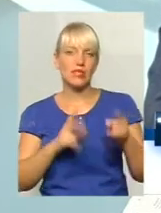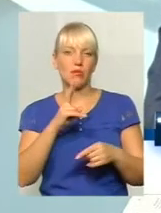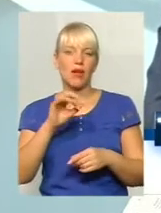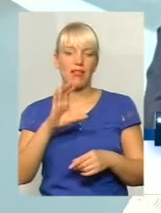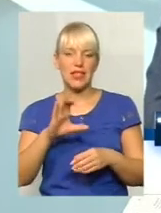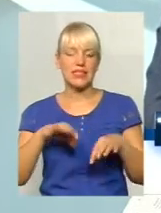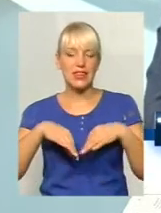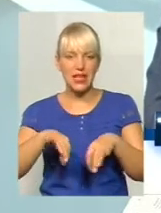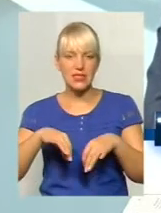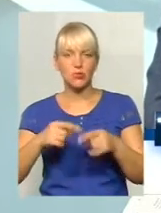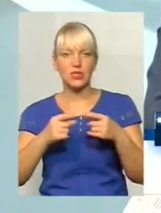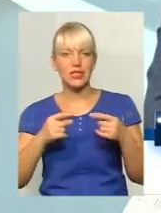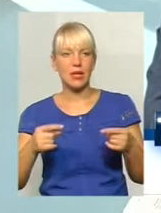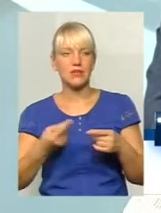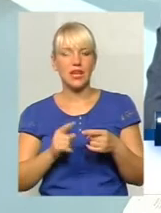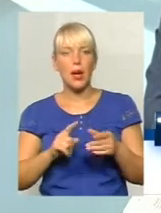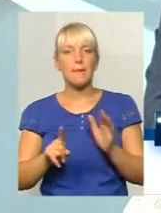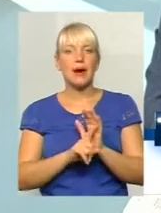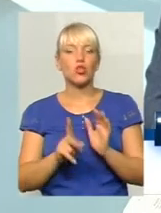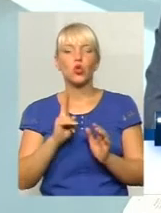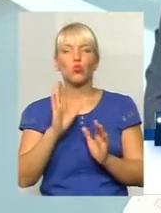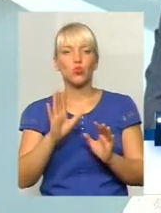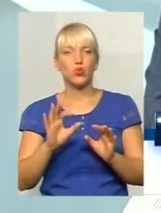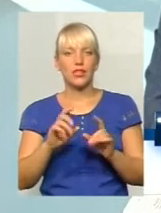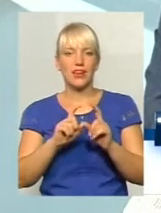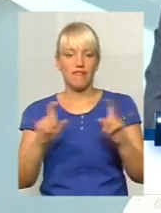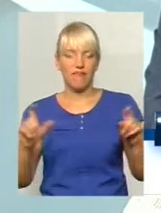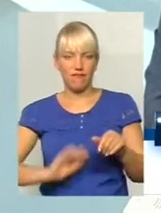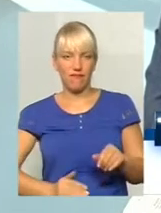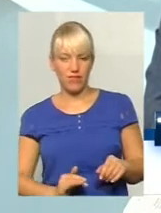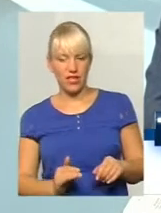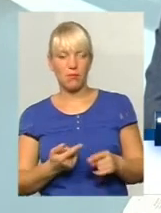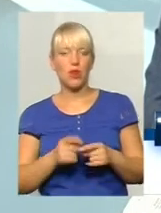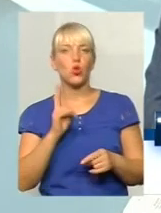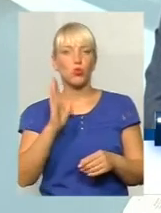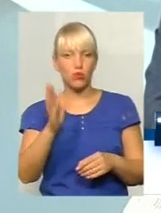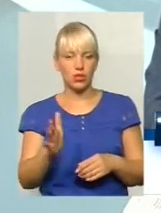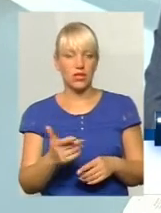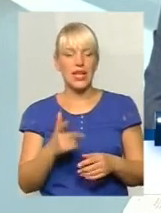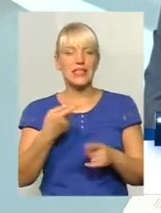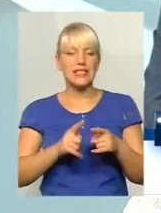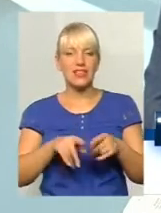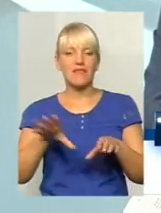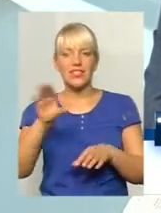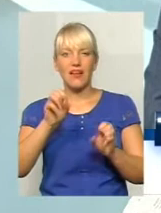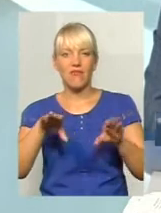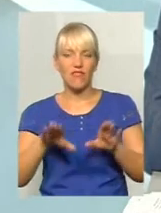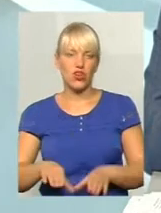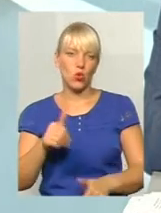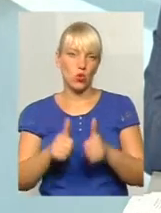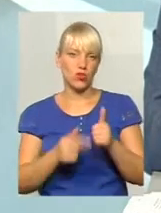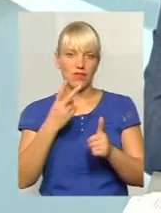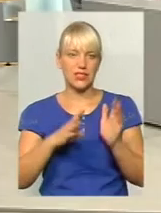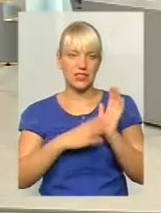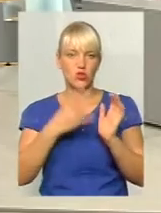даних маршрутах. Хто буде перевізником, вирішить конкурс. Тобто, знову ж... Це 29